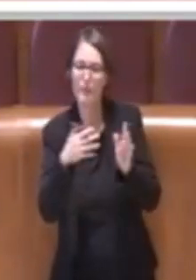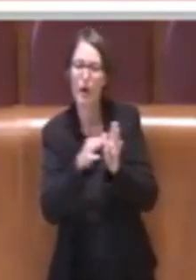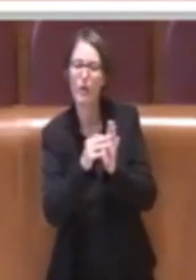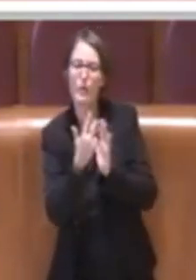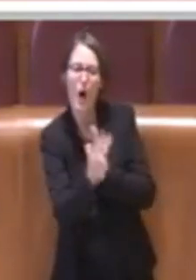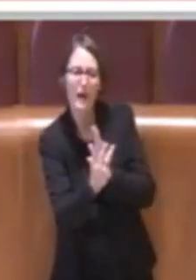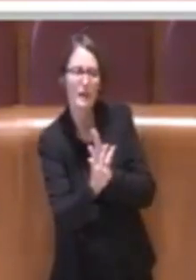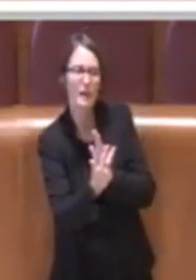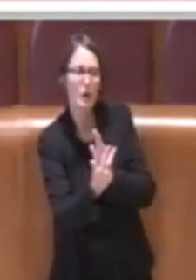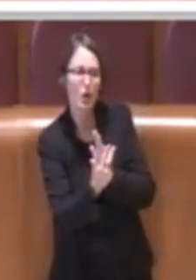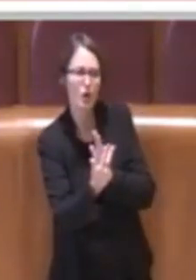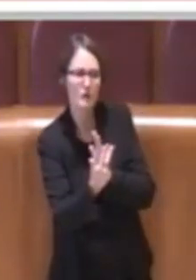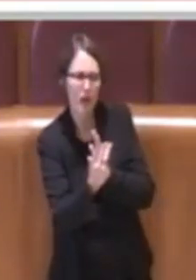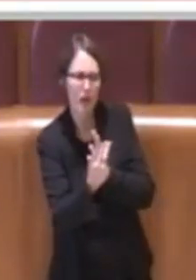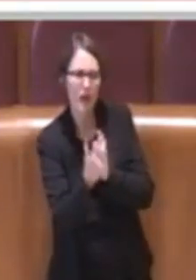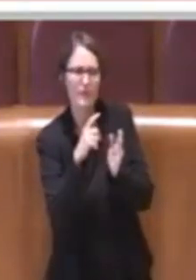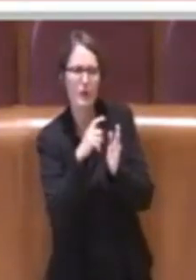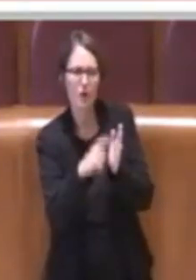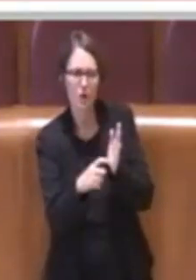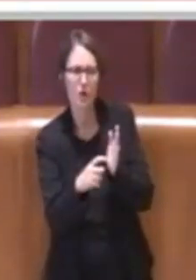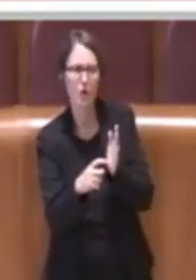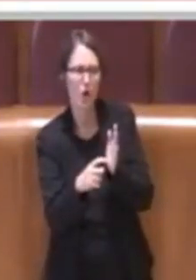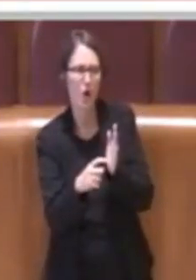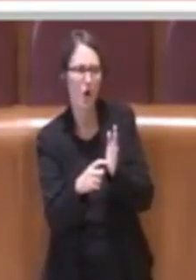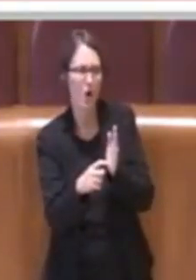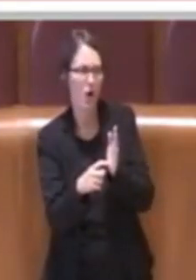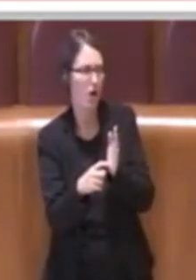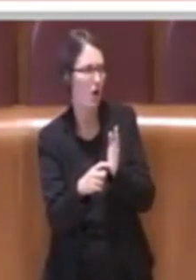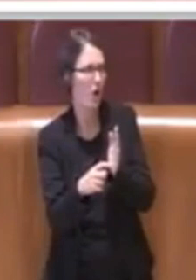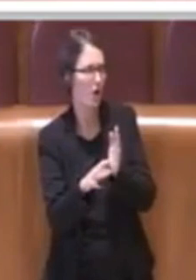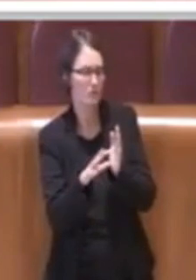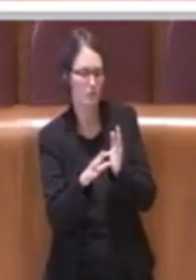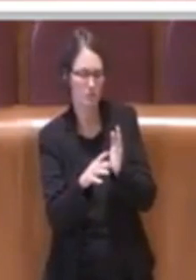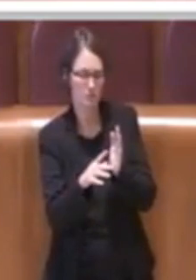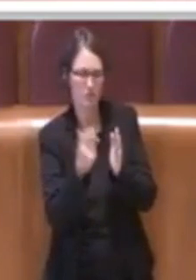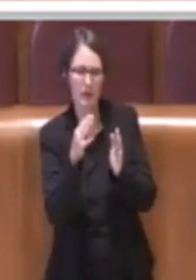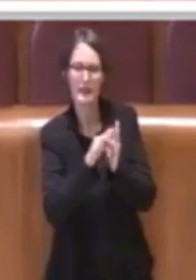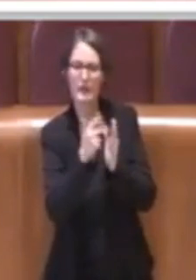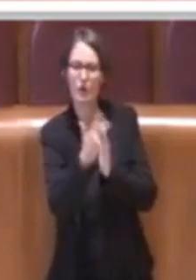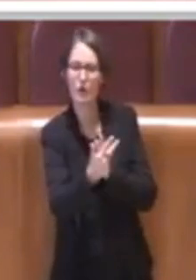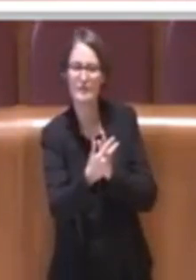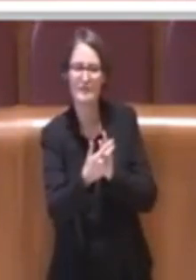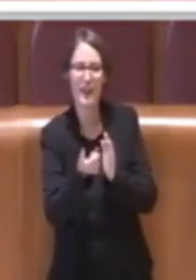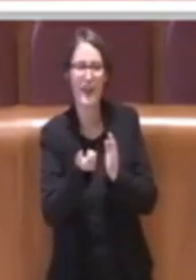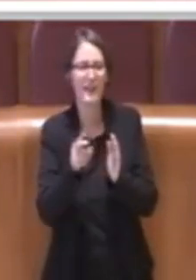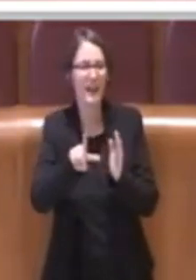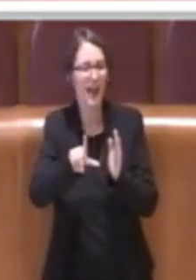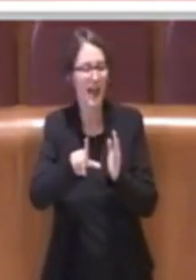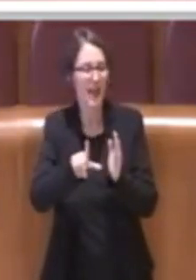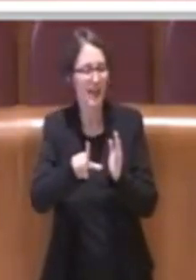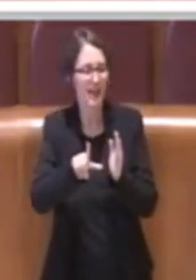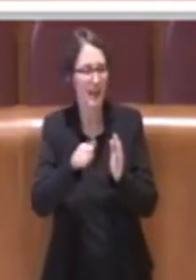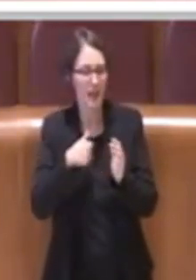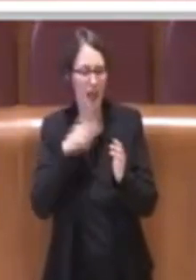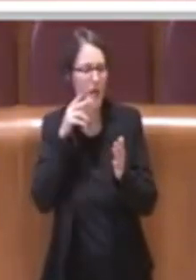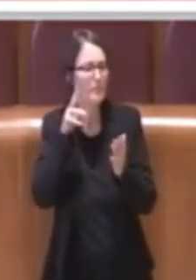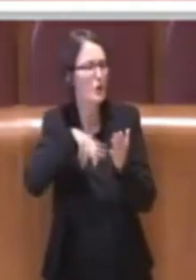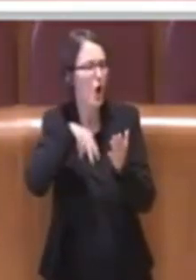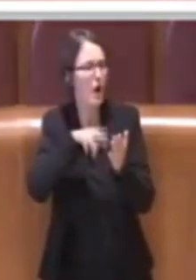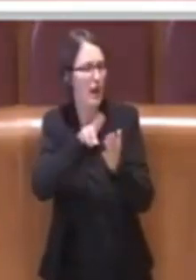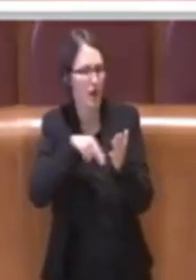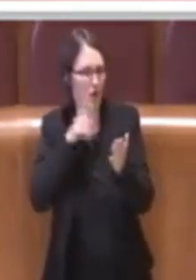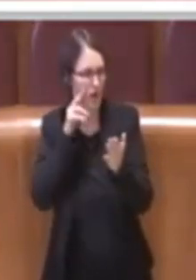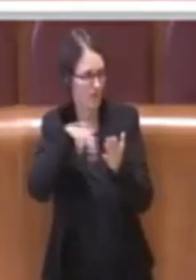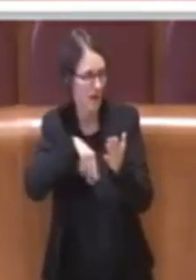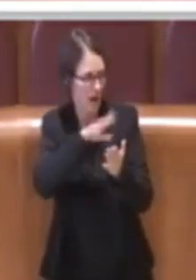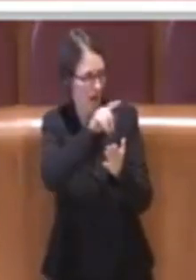'articolo 3, all'articolo lettera L, io sto leggendo il regolamento, ora leggo il regolamento,